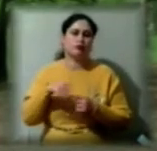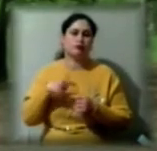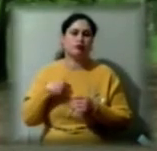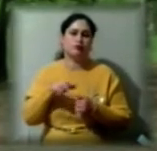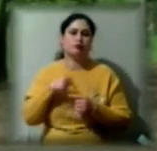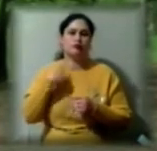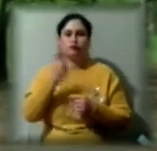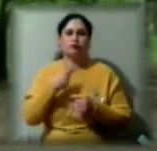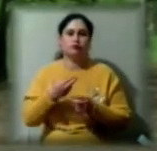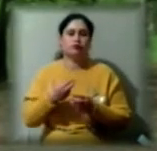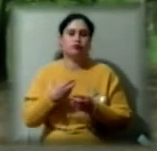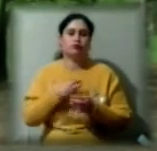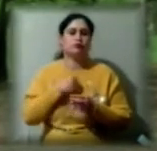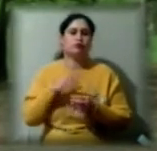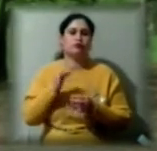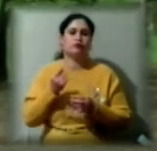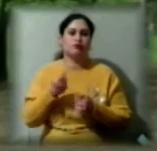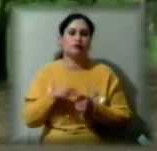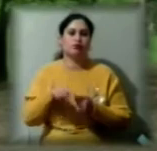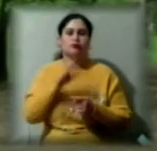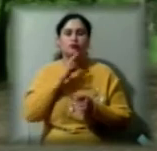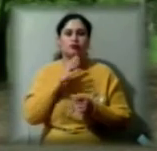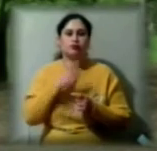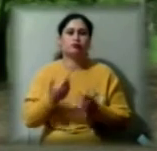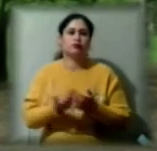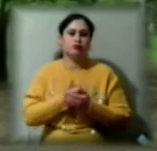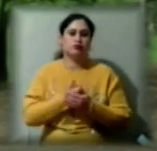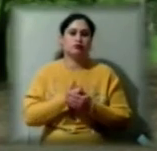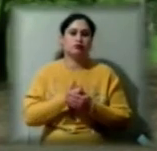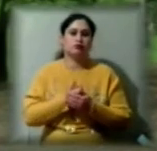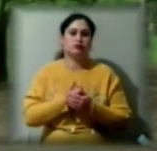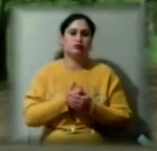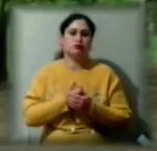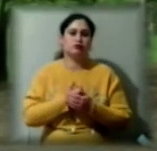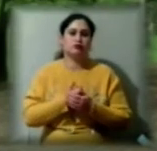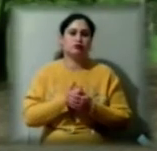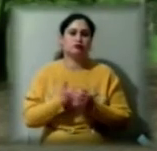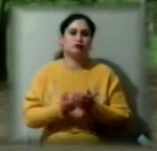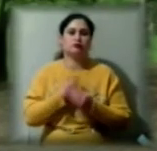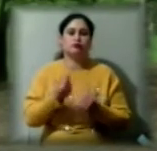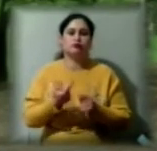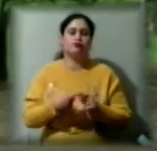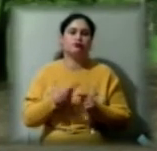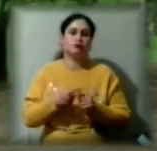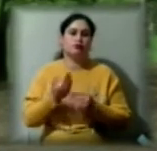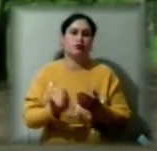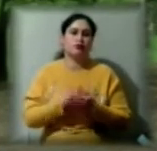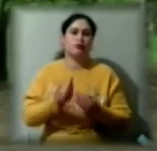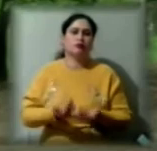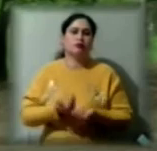ця моя експедиція, цю дівчинку знову дали їй ім'я, знову дали їй нове життя. Тобто,